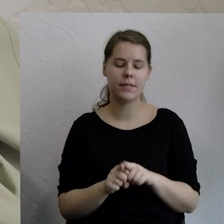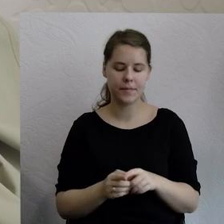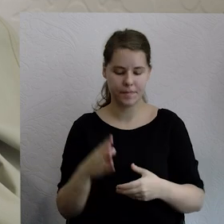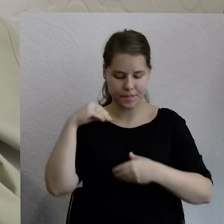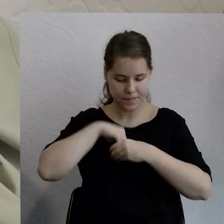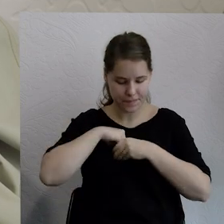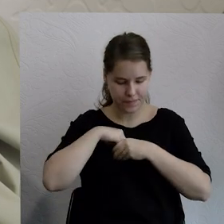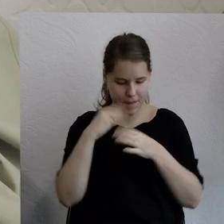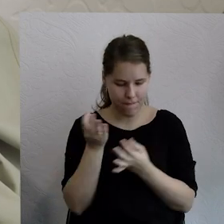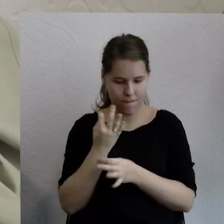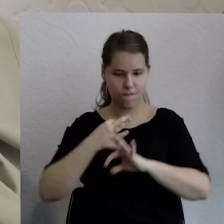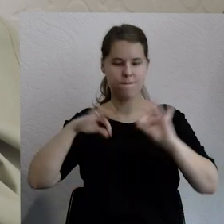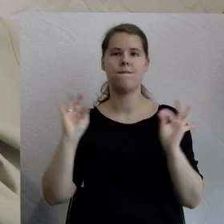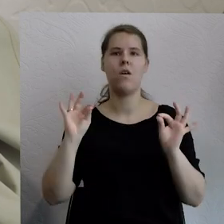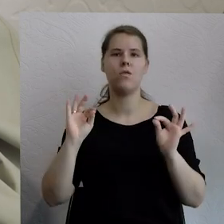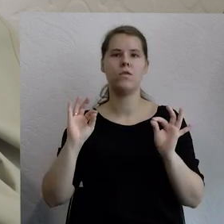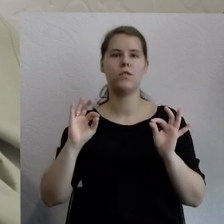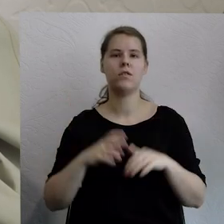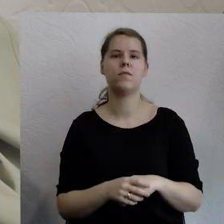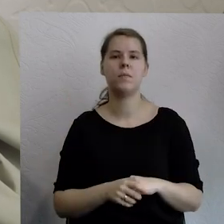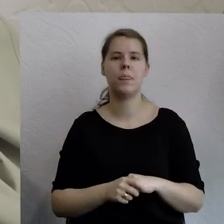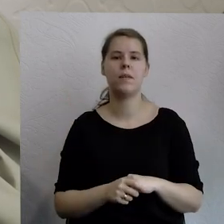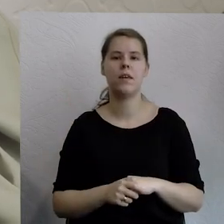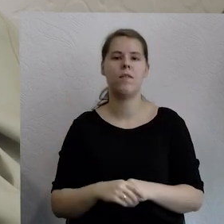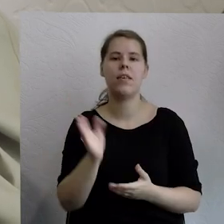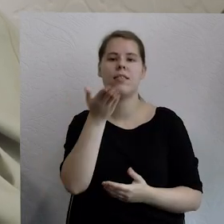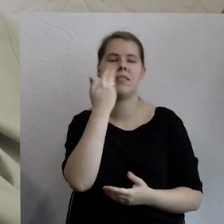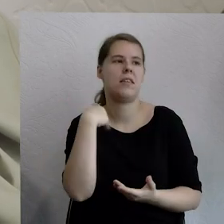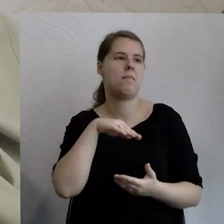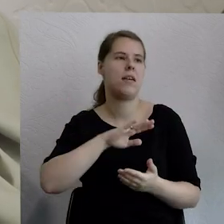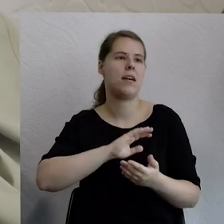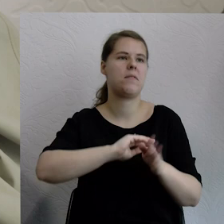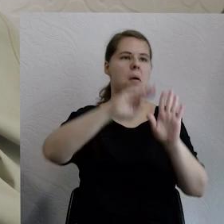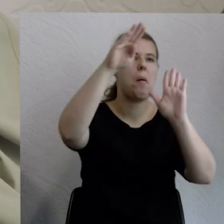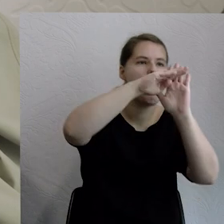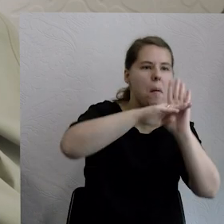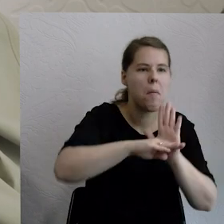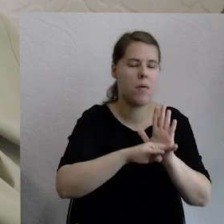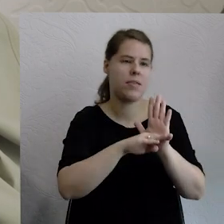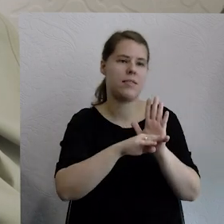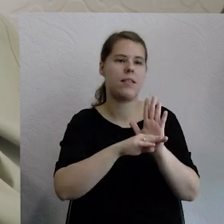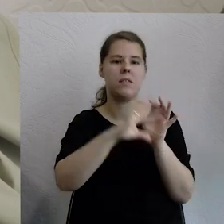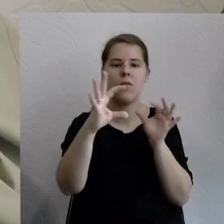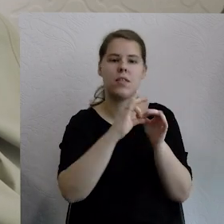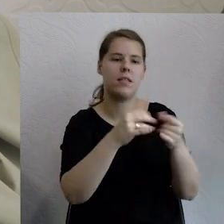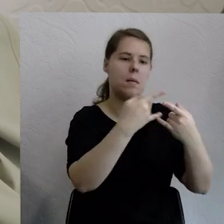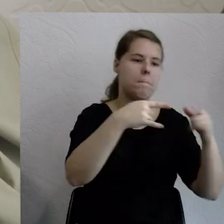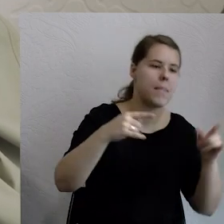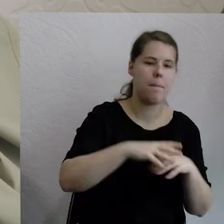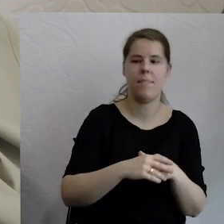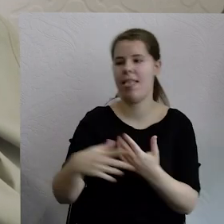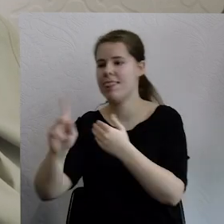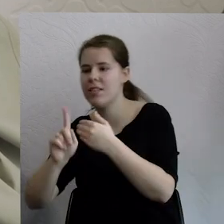osadzone nie w sztywnych ramach liczbowych, meblowych ramach,